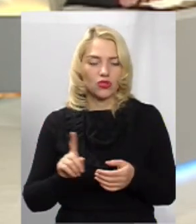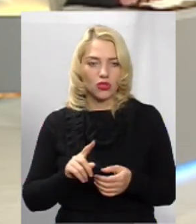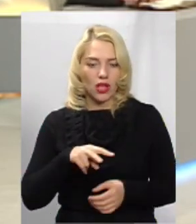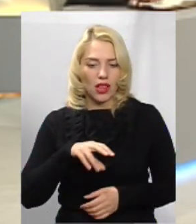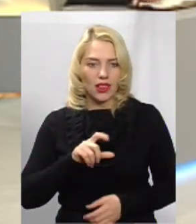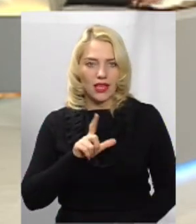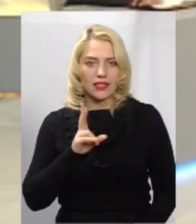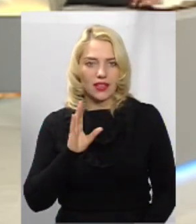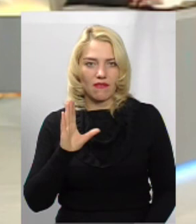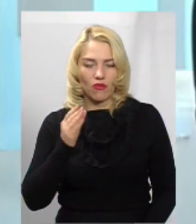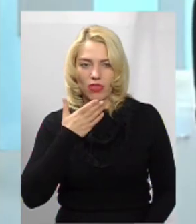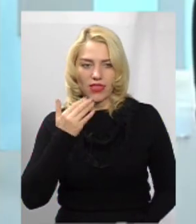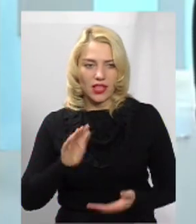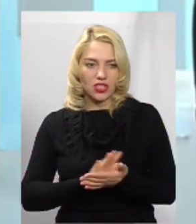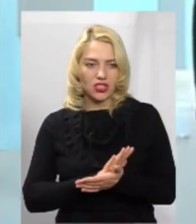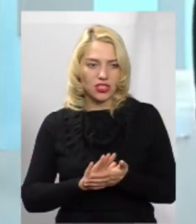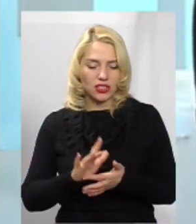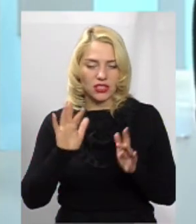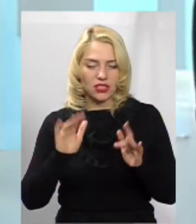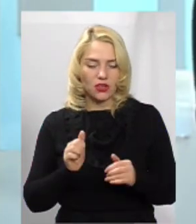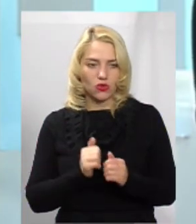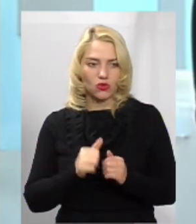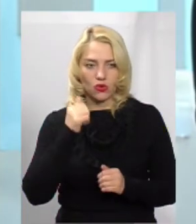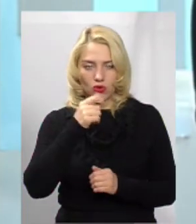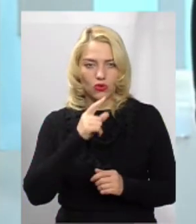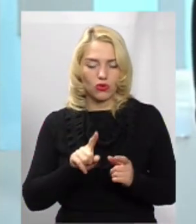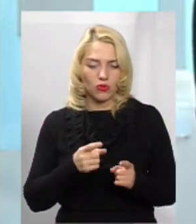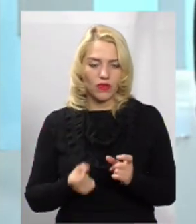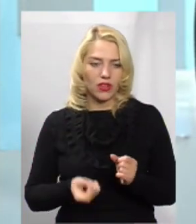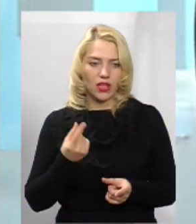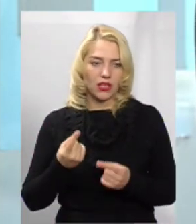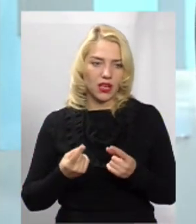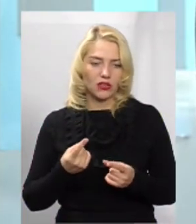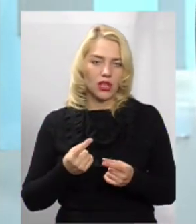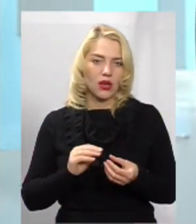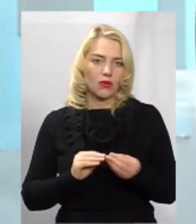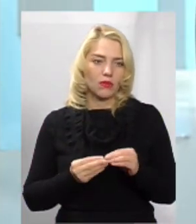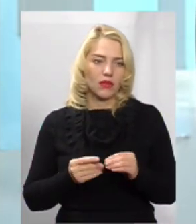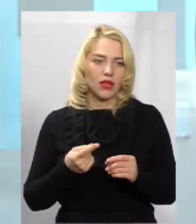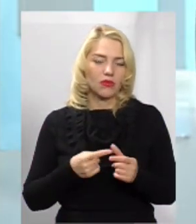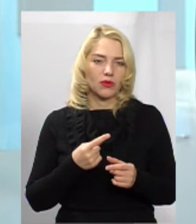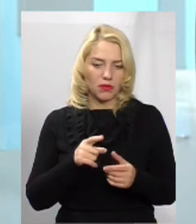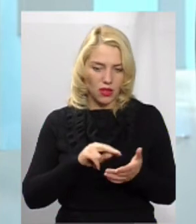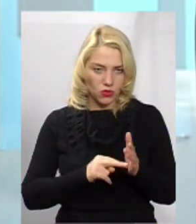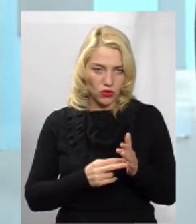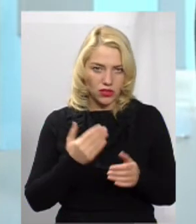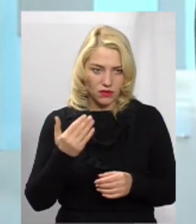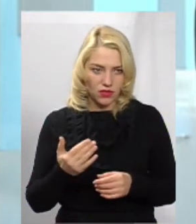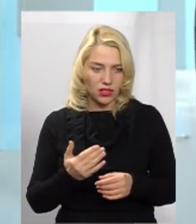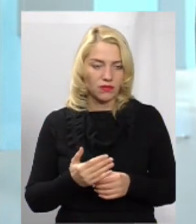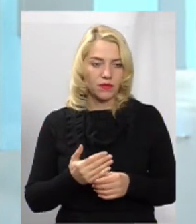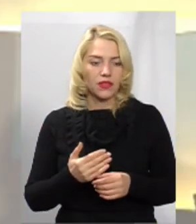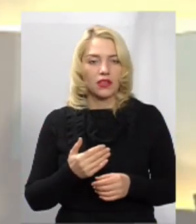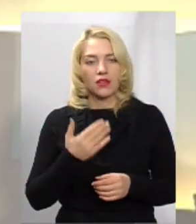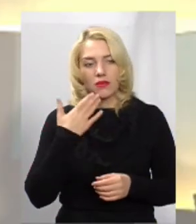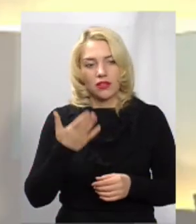начистять сніг кожного року, і через це виникають проблеми. У цьому році плануєте там чистити паш? Пише це Олександр Іванов.